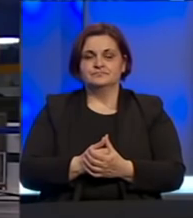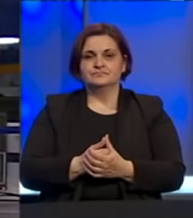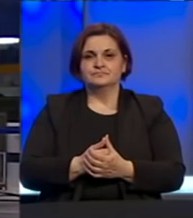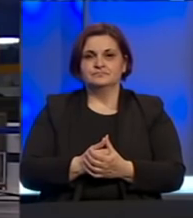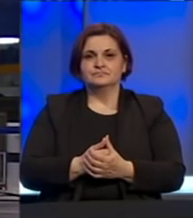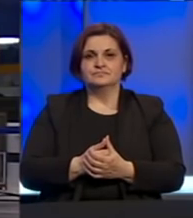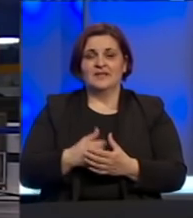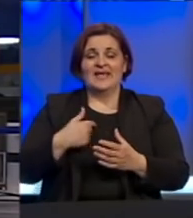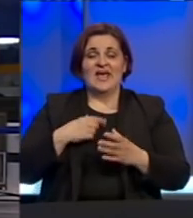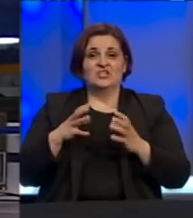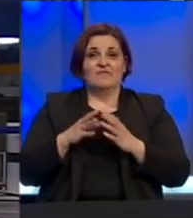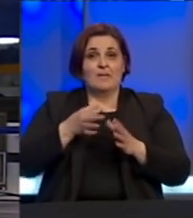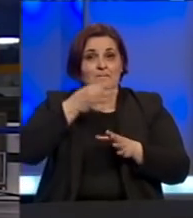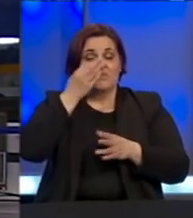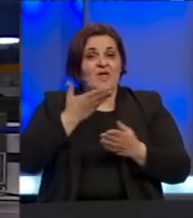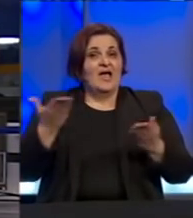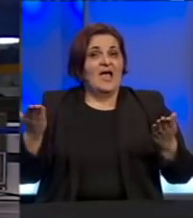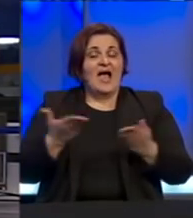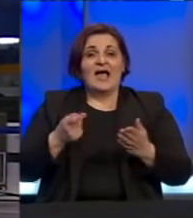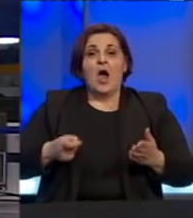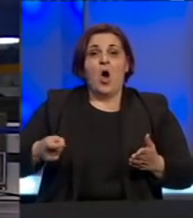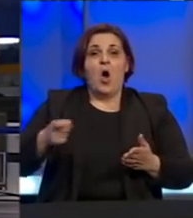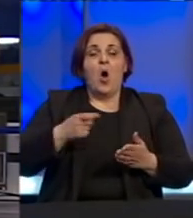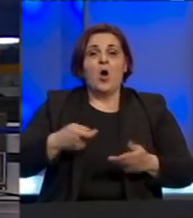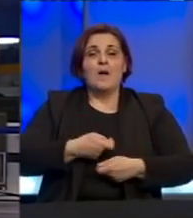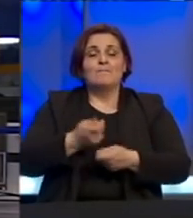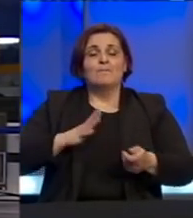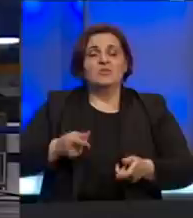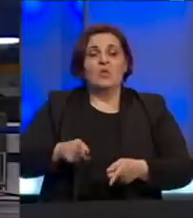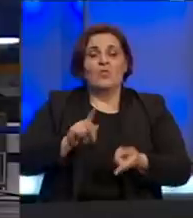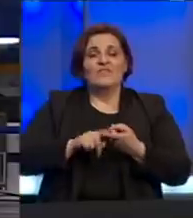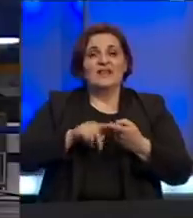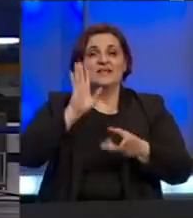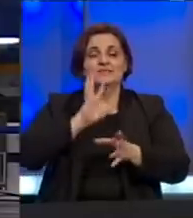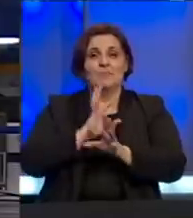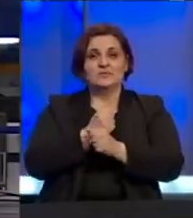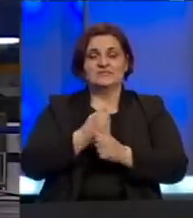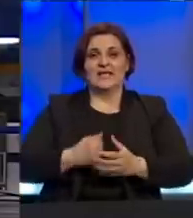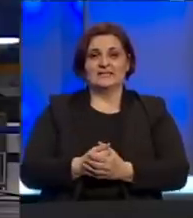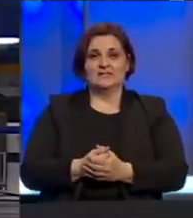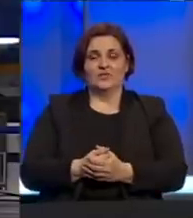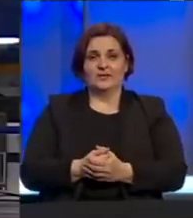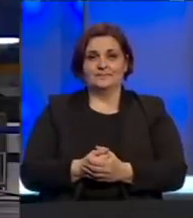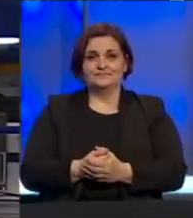Naša ekipa provjerila je kako je organizirana podjela mirovina u Federaciji Bosne i Hercegovine